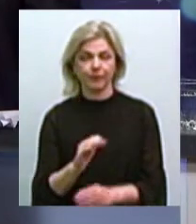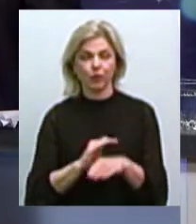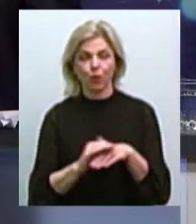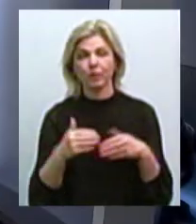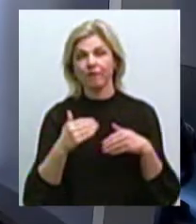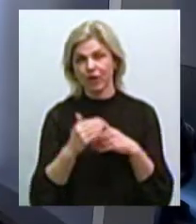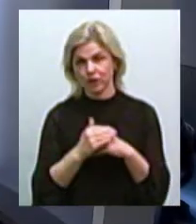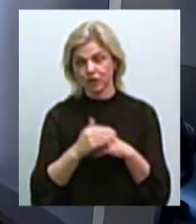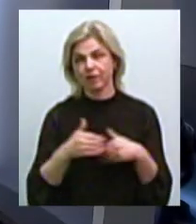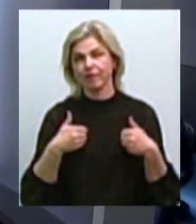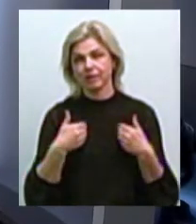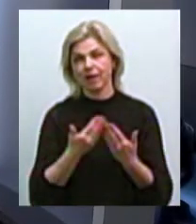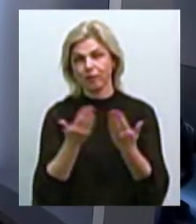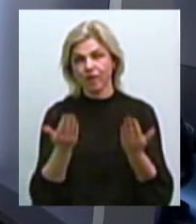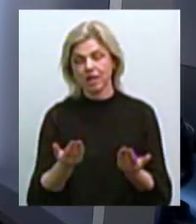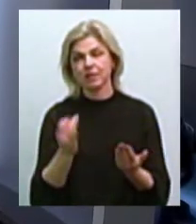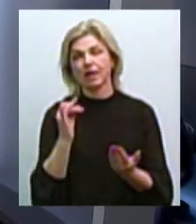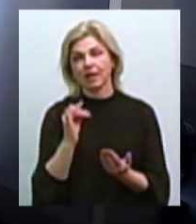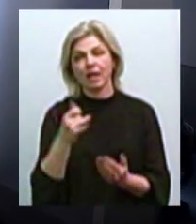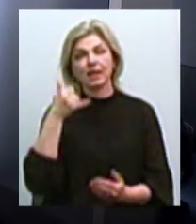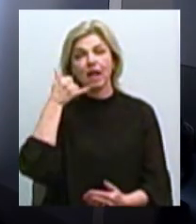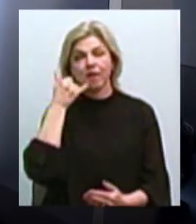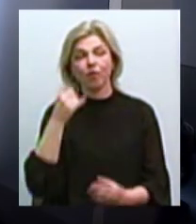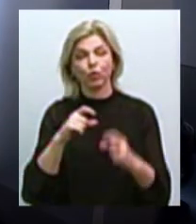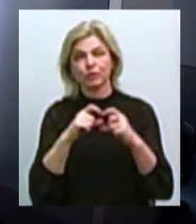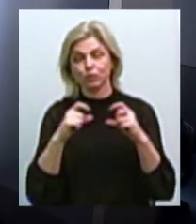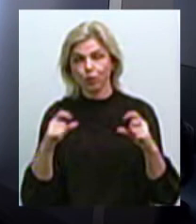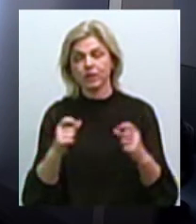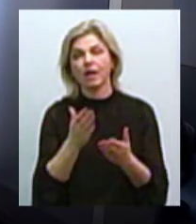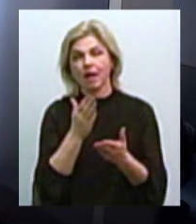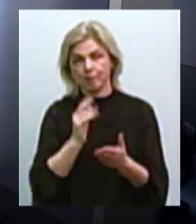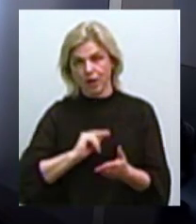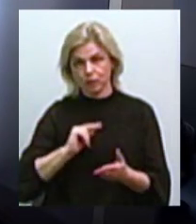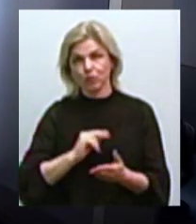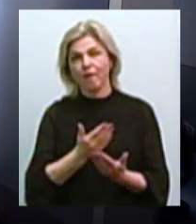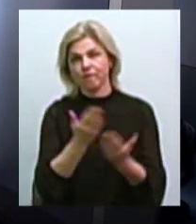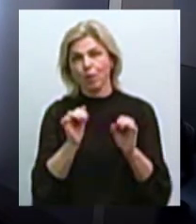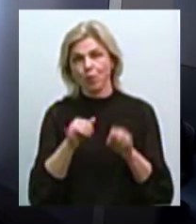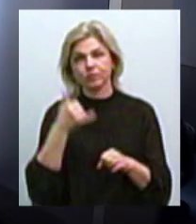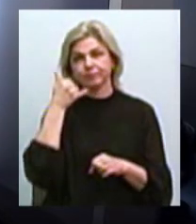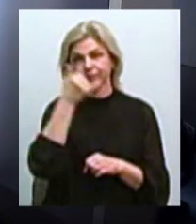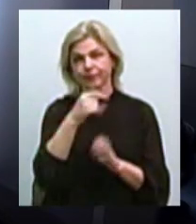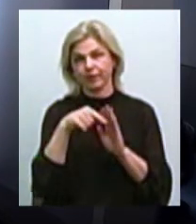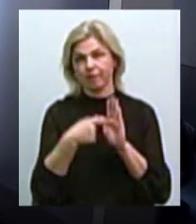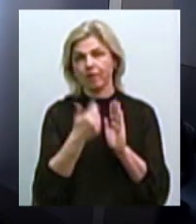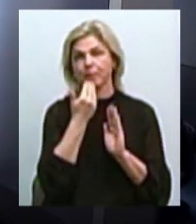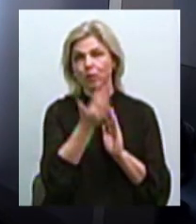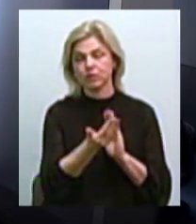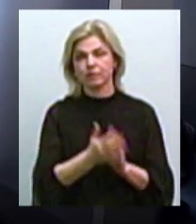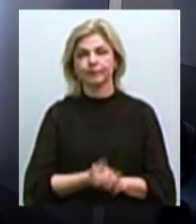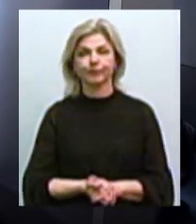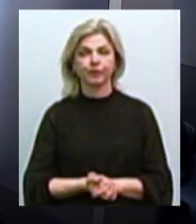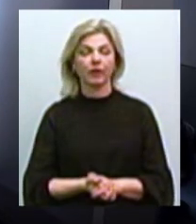А глядачами нагадую, що ми працюємо в прямому ефірі. Телефон студії 76 92 33. Будь ласка, тож